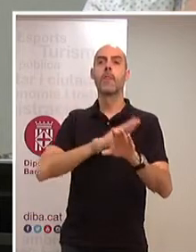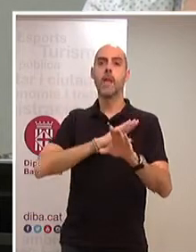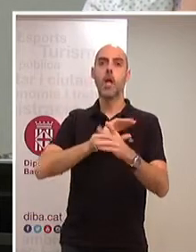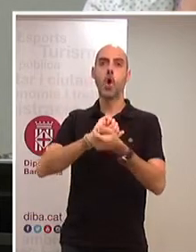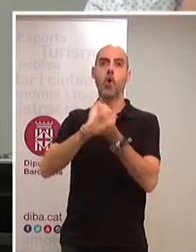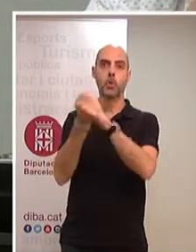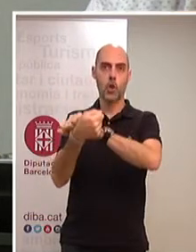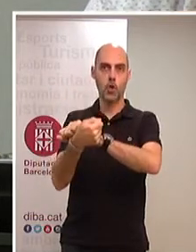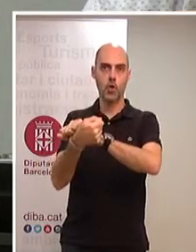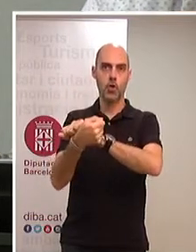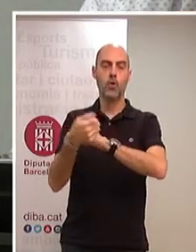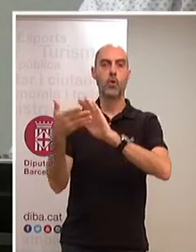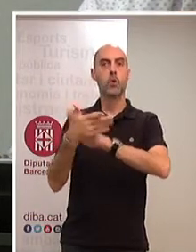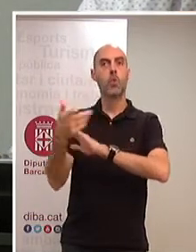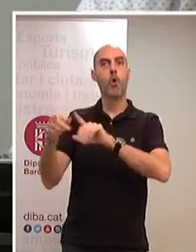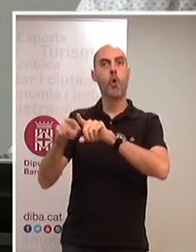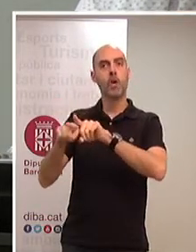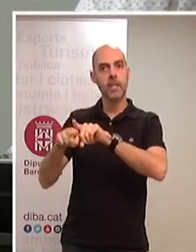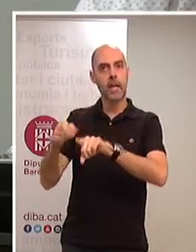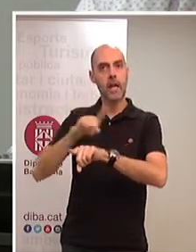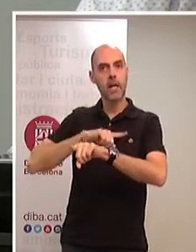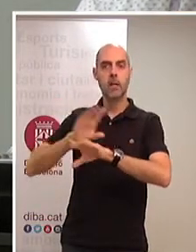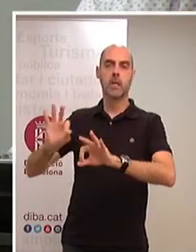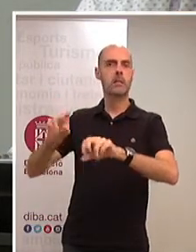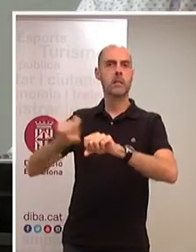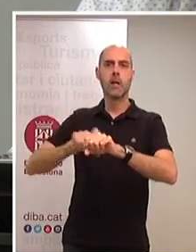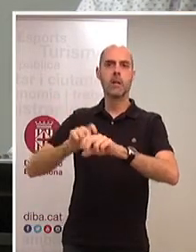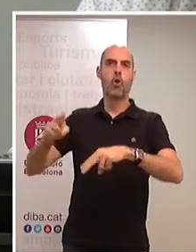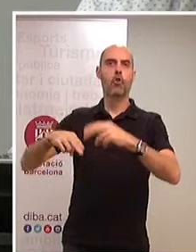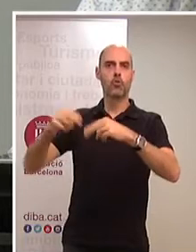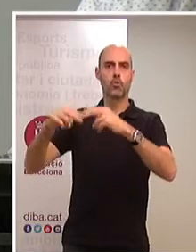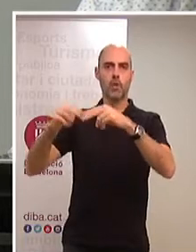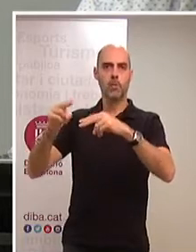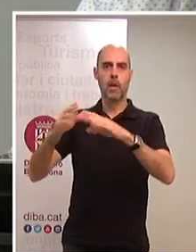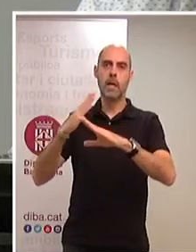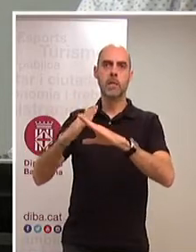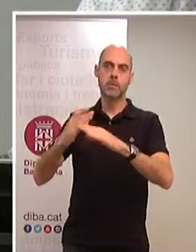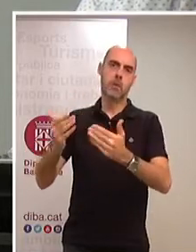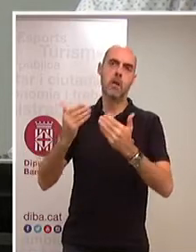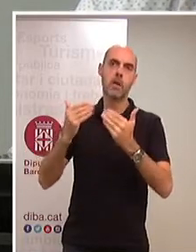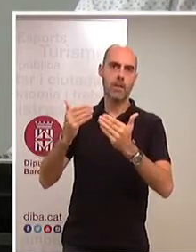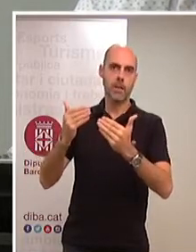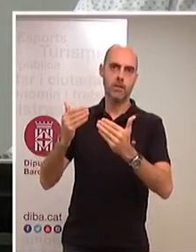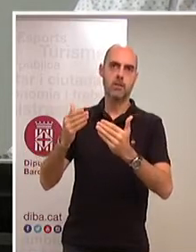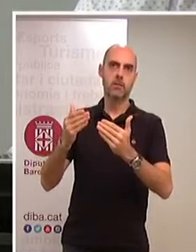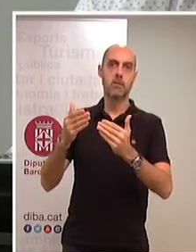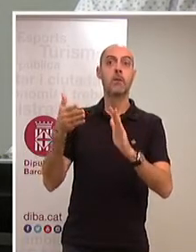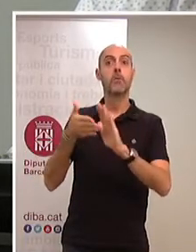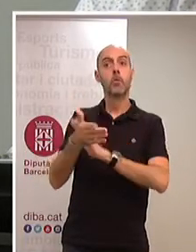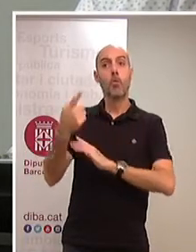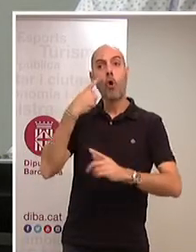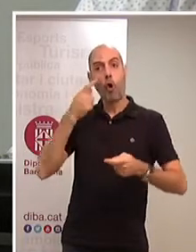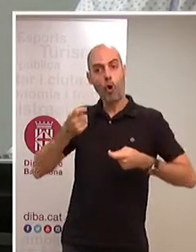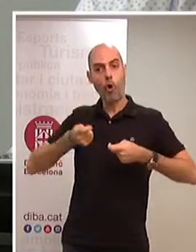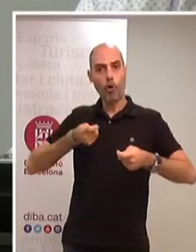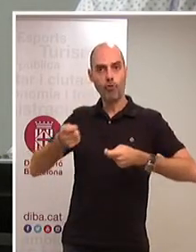Com deia, per la crítica constructiva que ens han fet arribar i que sempre és benvinguda, pel control que han